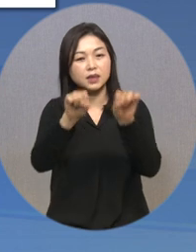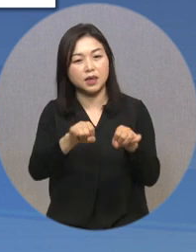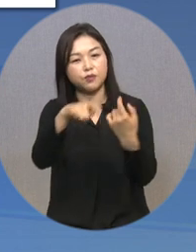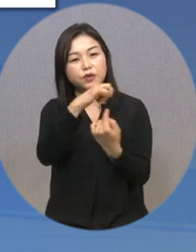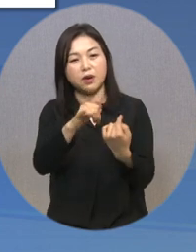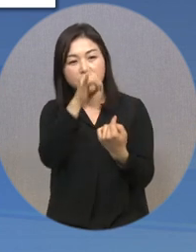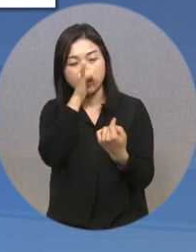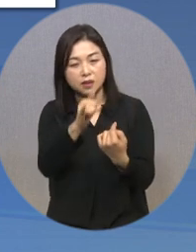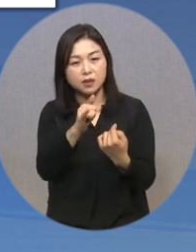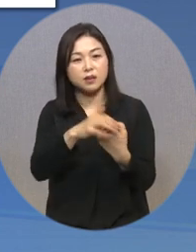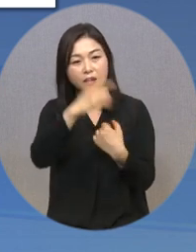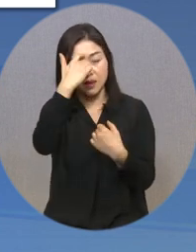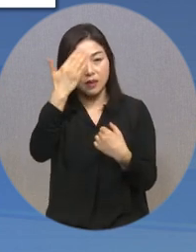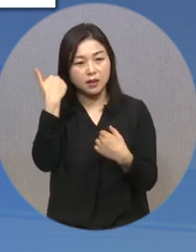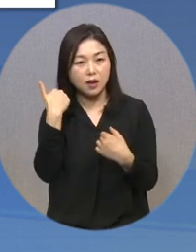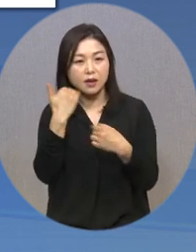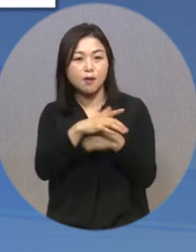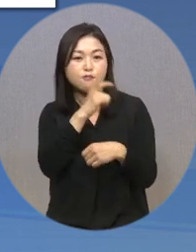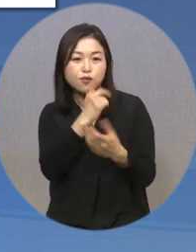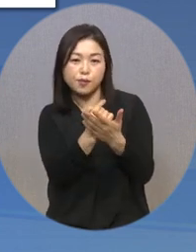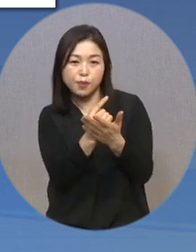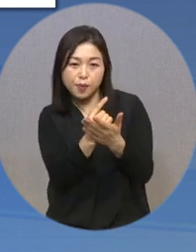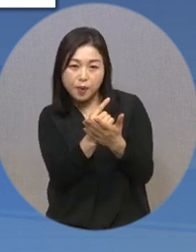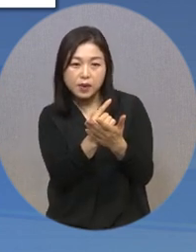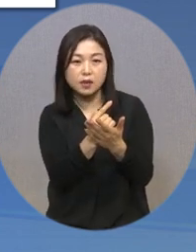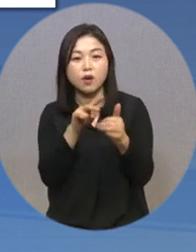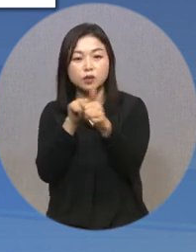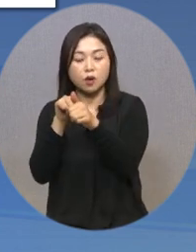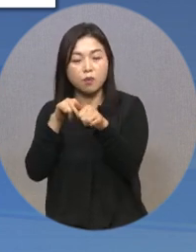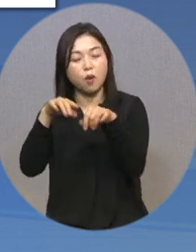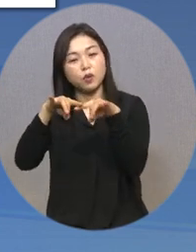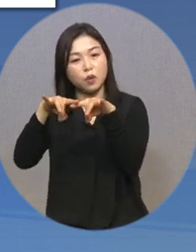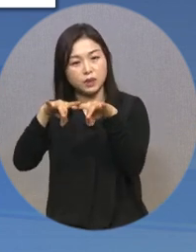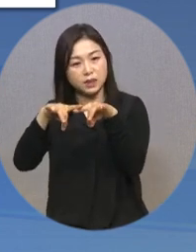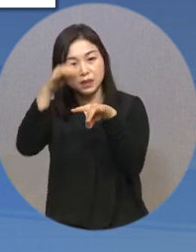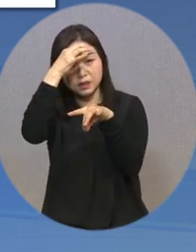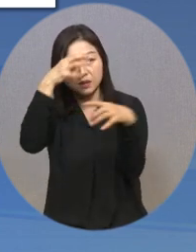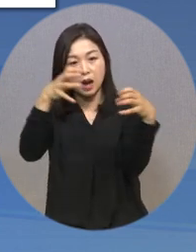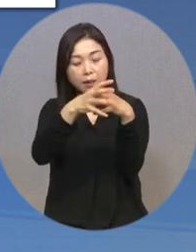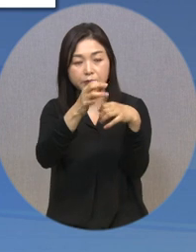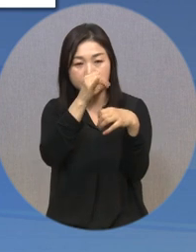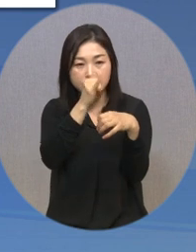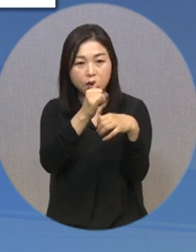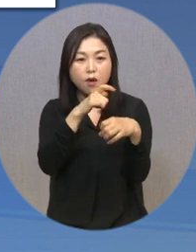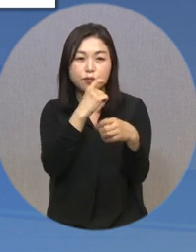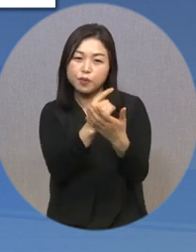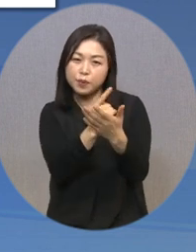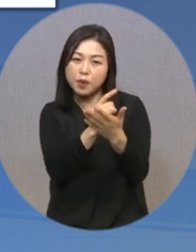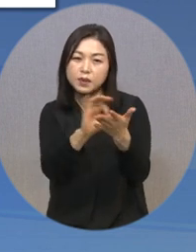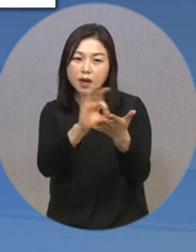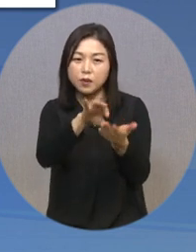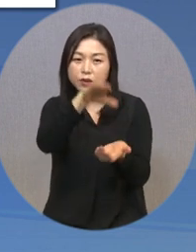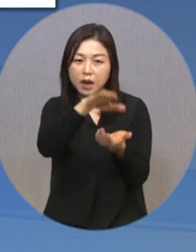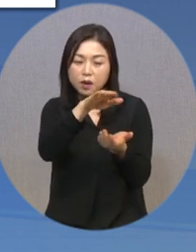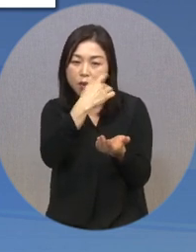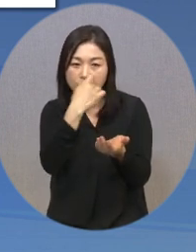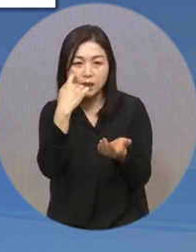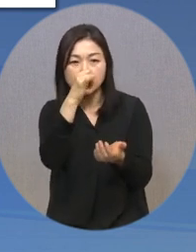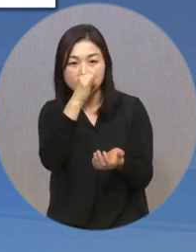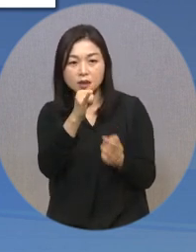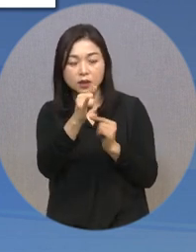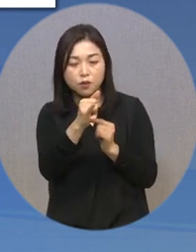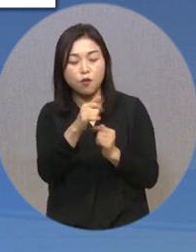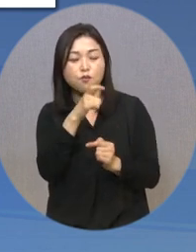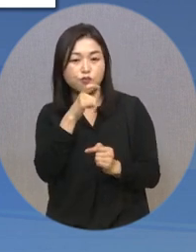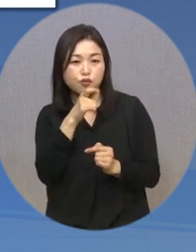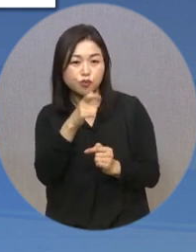수도 계량기에 정보통신기술을 접목해 수돗물 사용량을 파악하는 장치로 다양한 물소비량 정보를